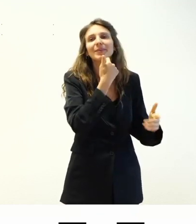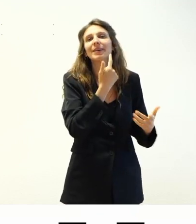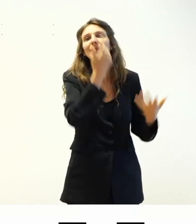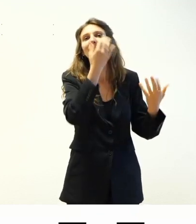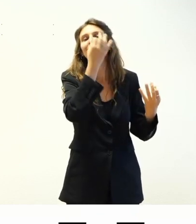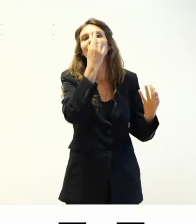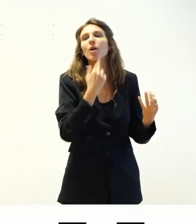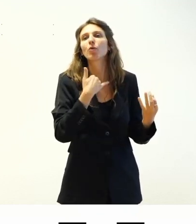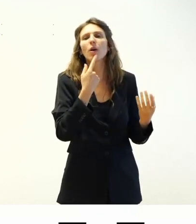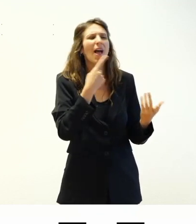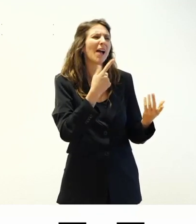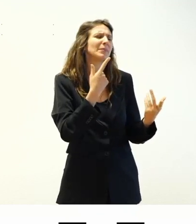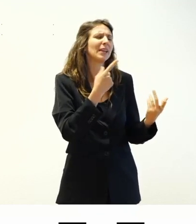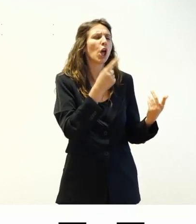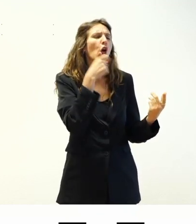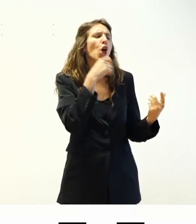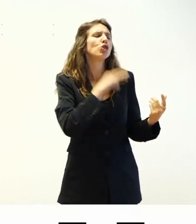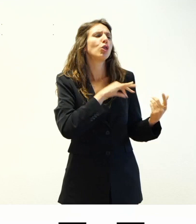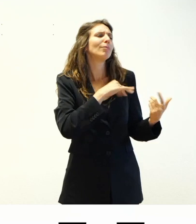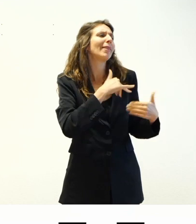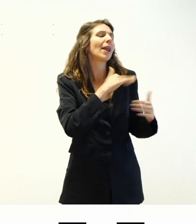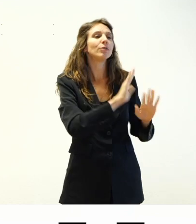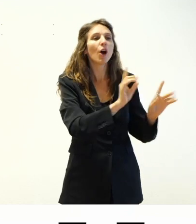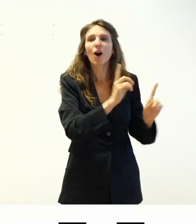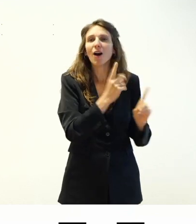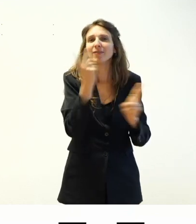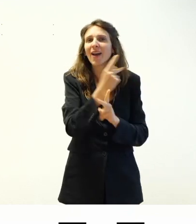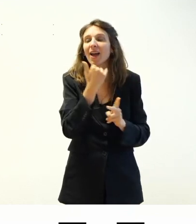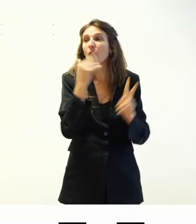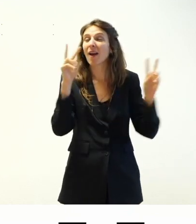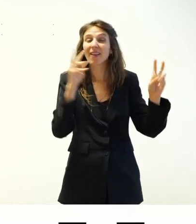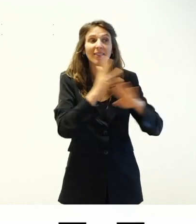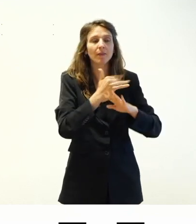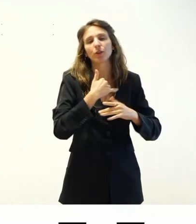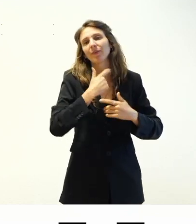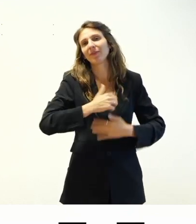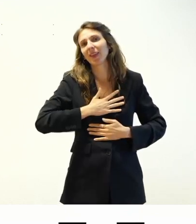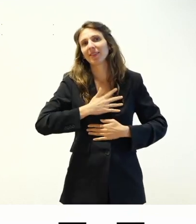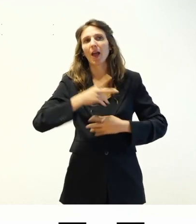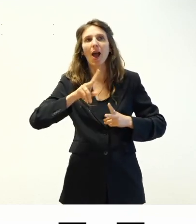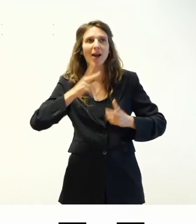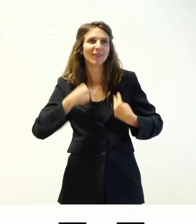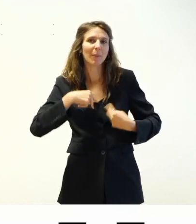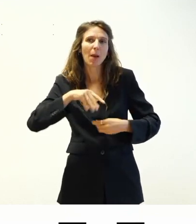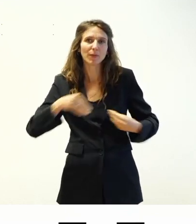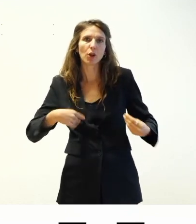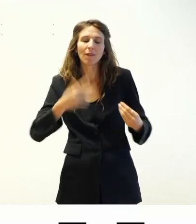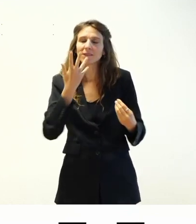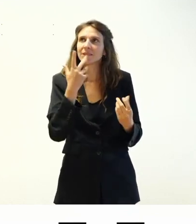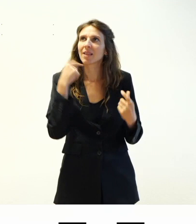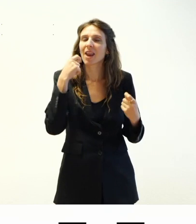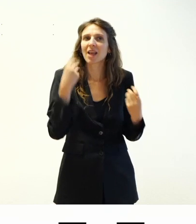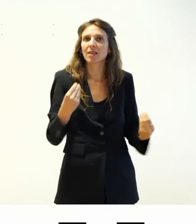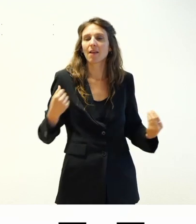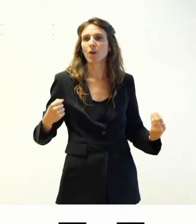completamente disinteressato no in realtà soprattutto per esempio questo intervento qui per me personalmente per la mia vita anche professionale è estremamente interessante ma ho questo ruolo